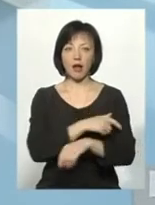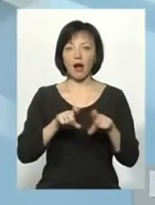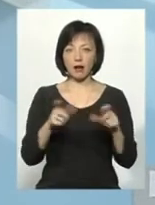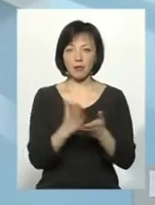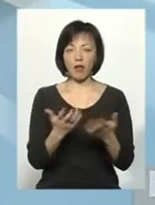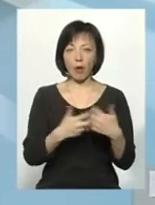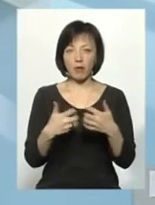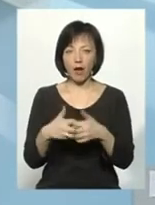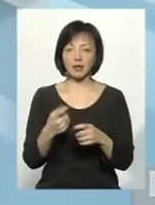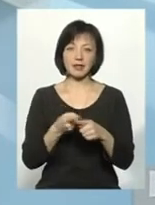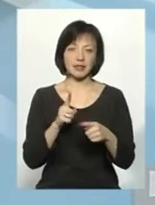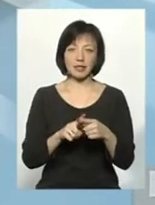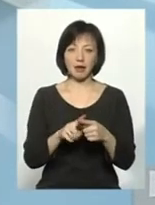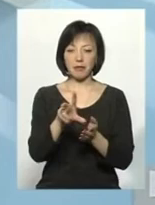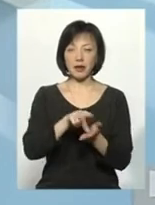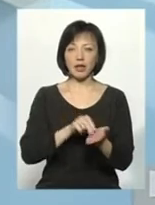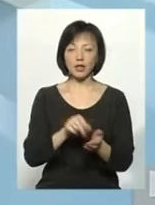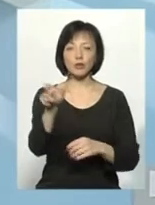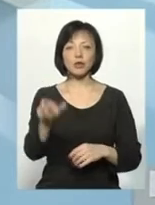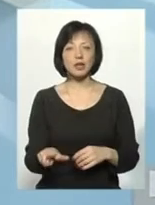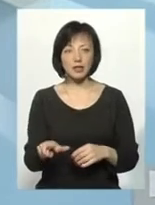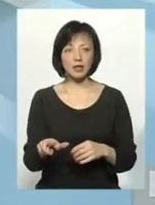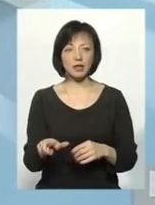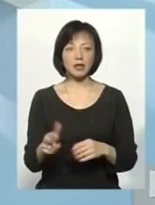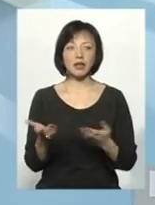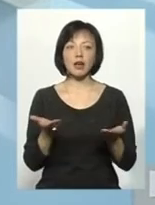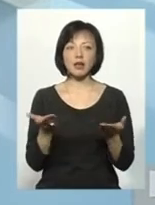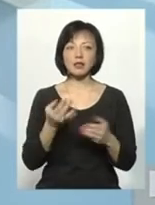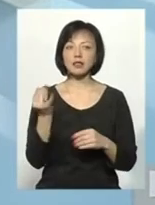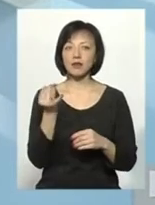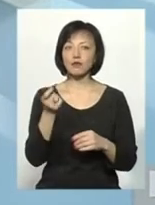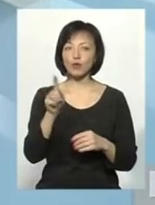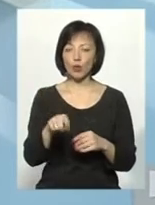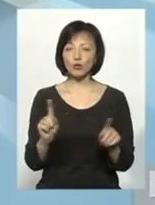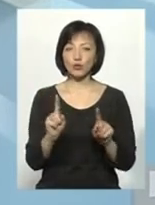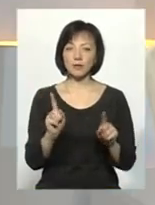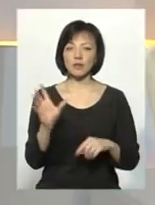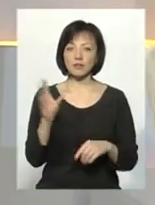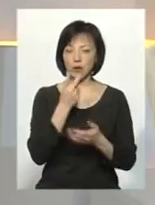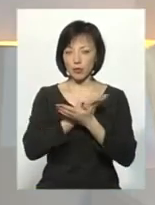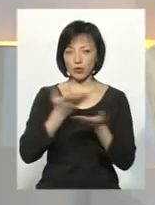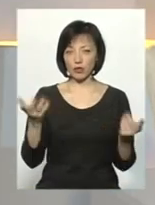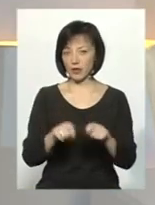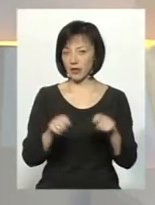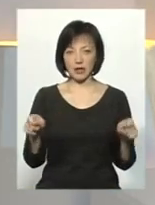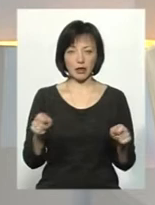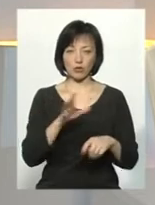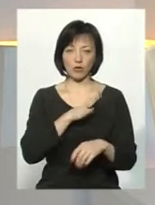обладнання. І це приклад тієї людини, яка зацікавлена в тому, щоб все прозоро і відкрито